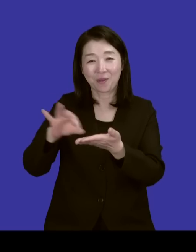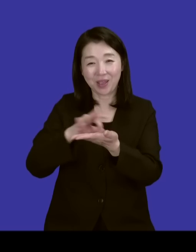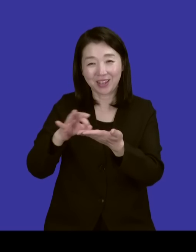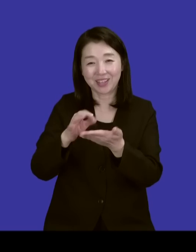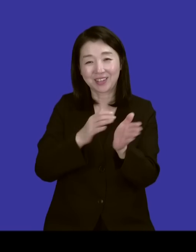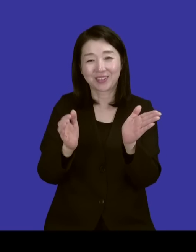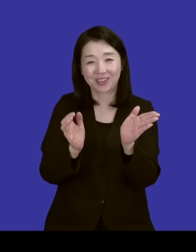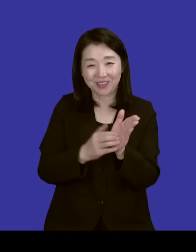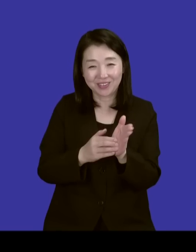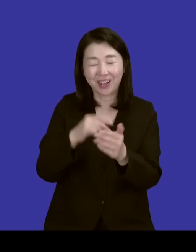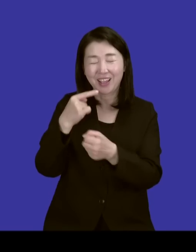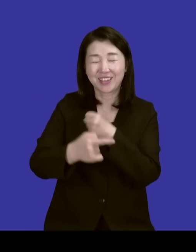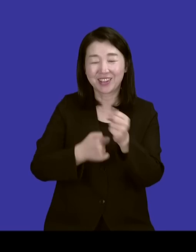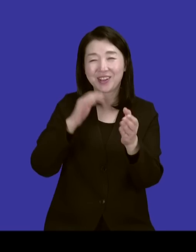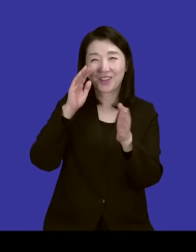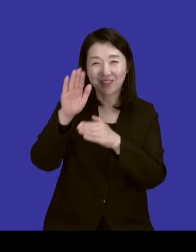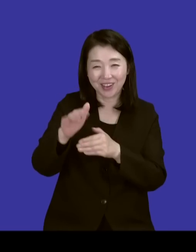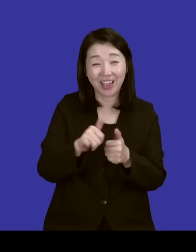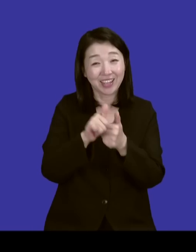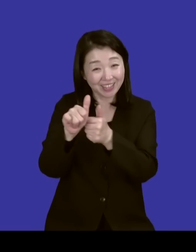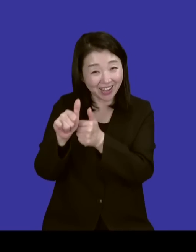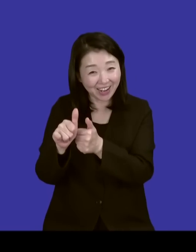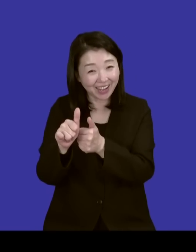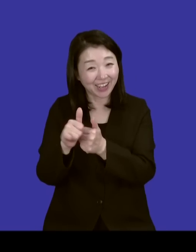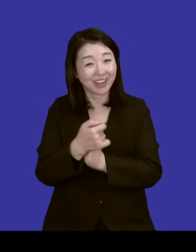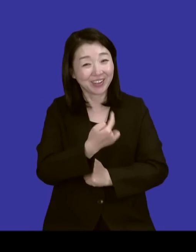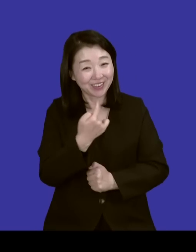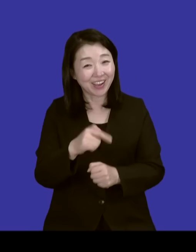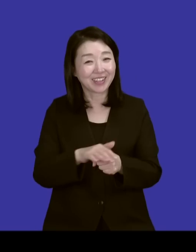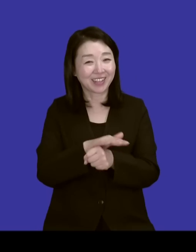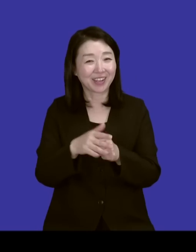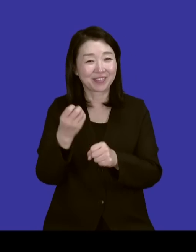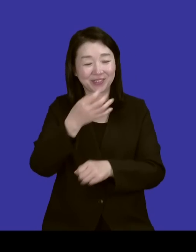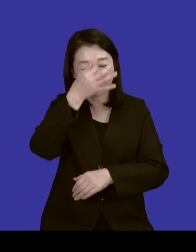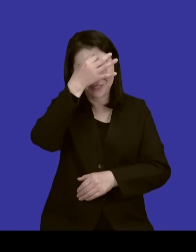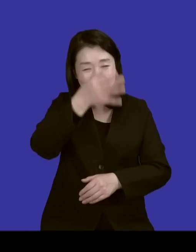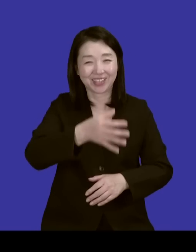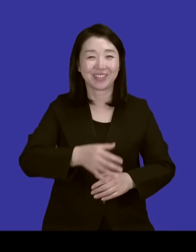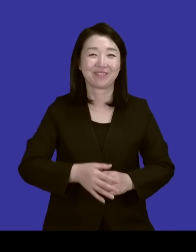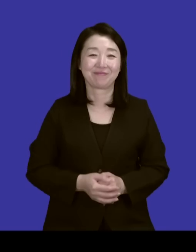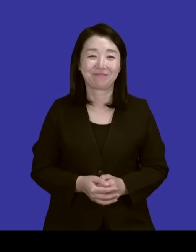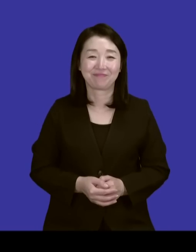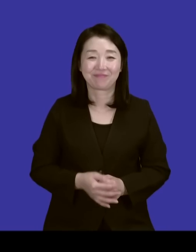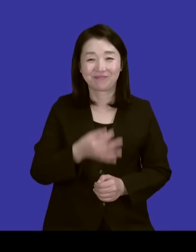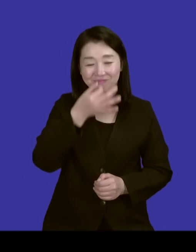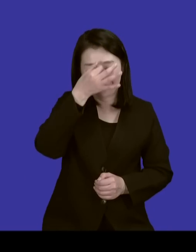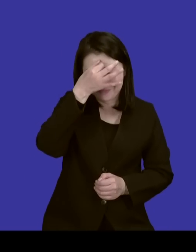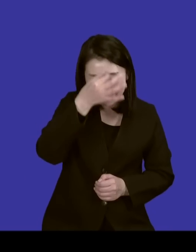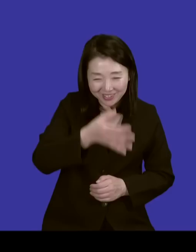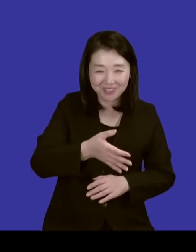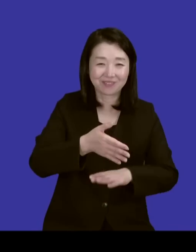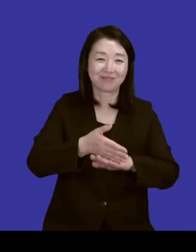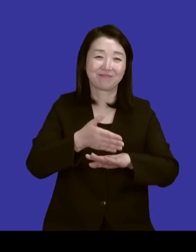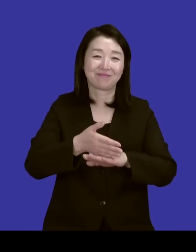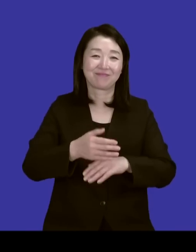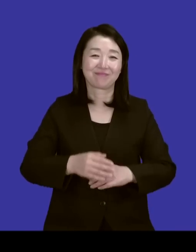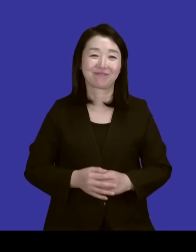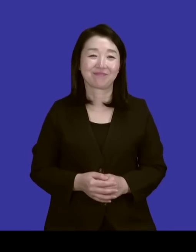하고 1년 뒤에 따라오세요. 사랑합니다. 그리고 미안해요. 미안해요. 고맙습니다.